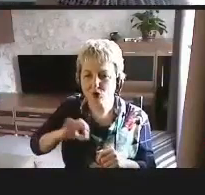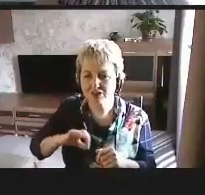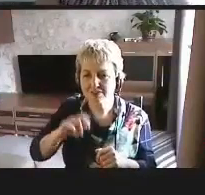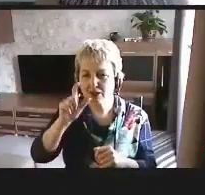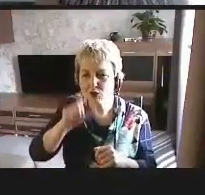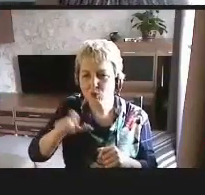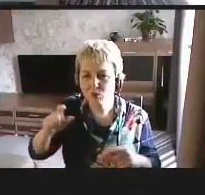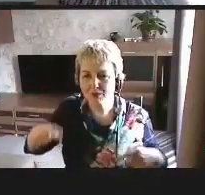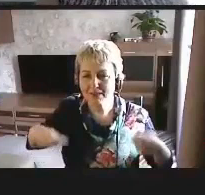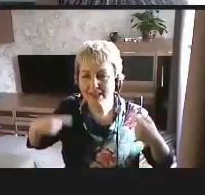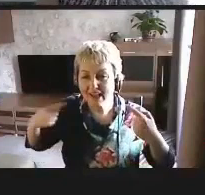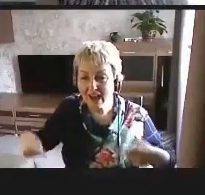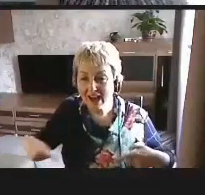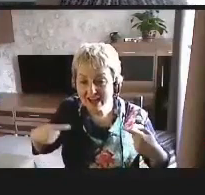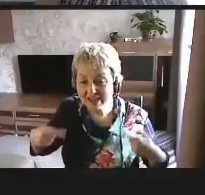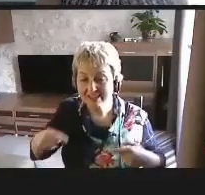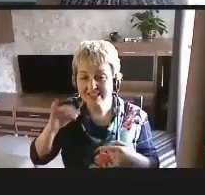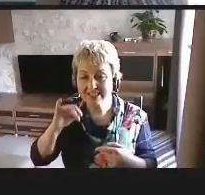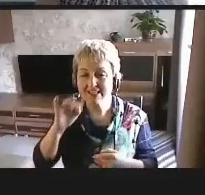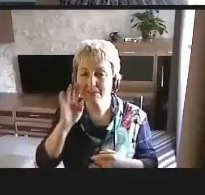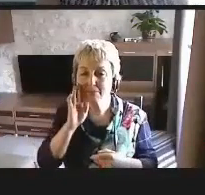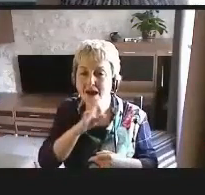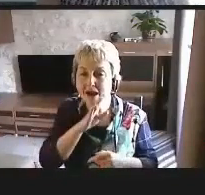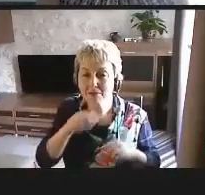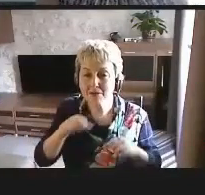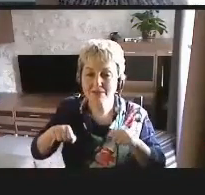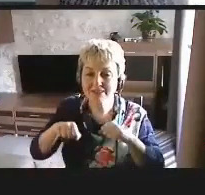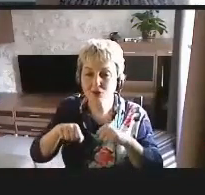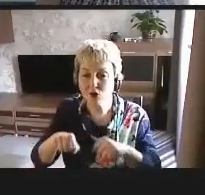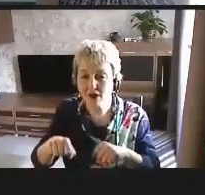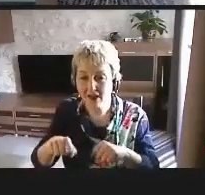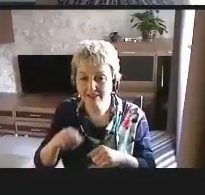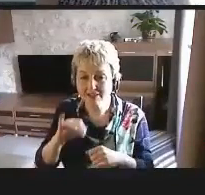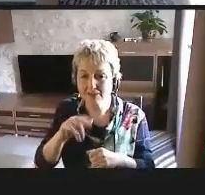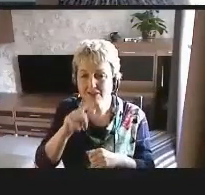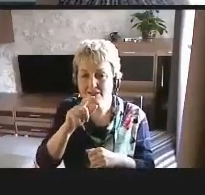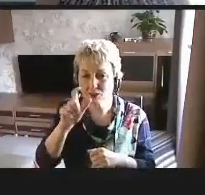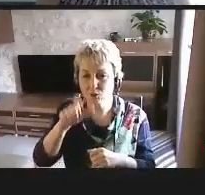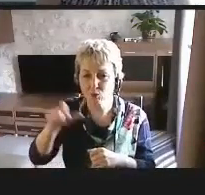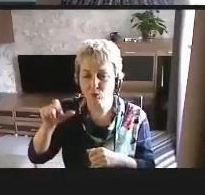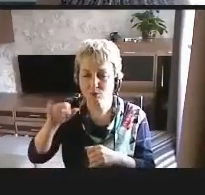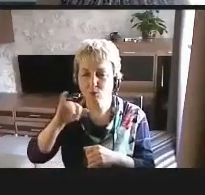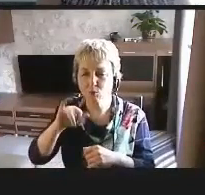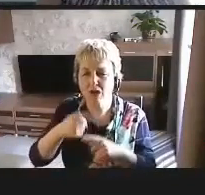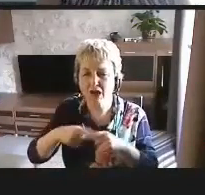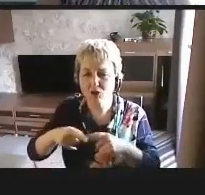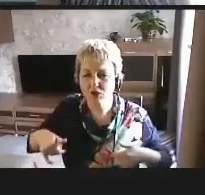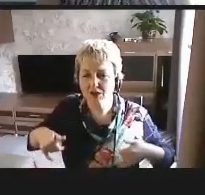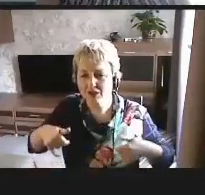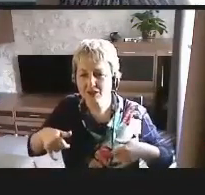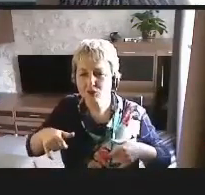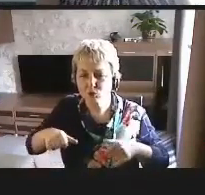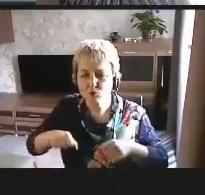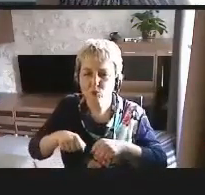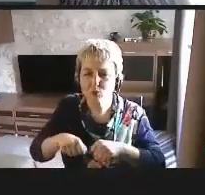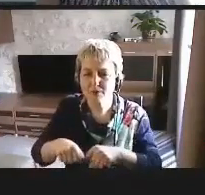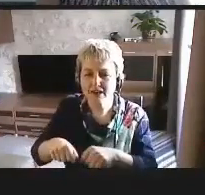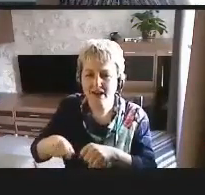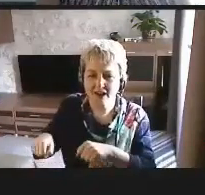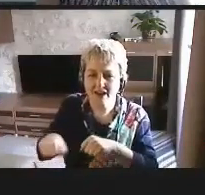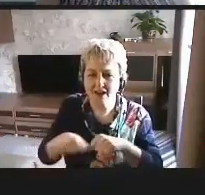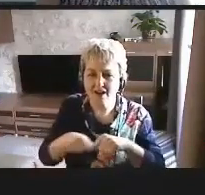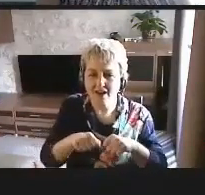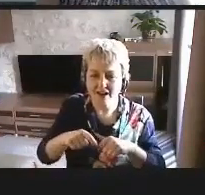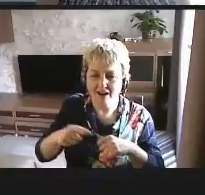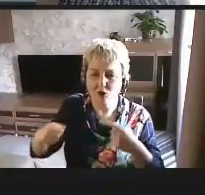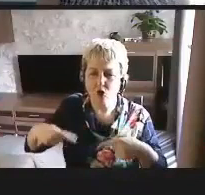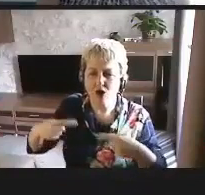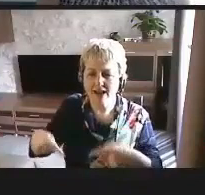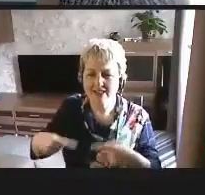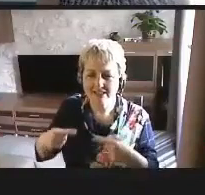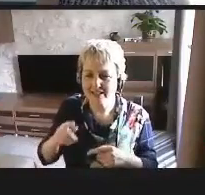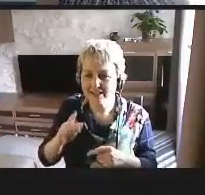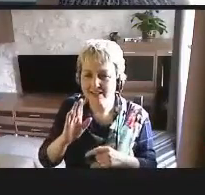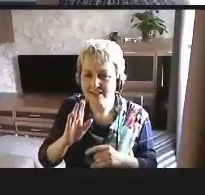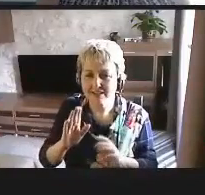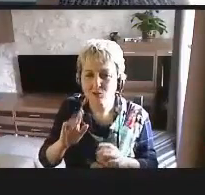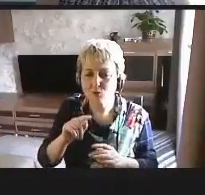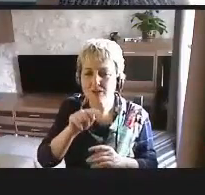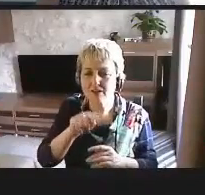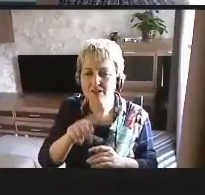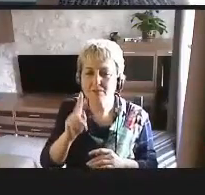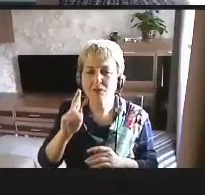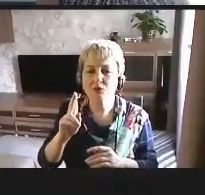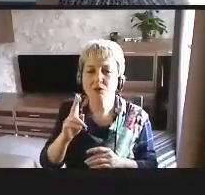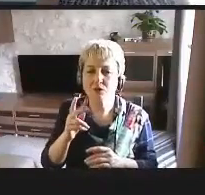коляске, и мамам с колясками, и людям, у которых сумка-коляска, не только тем, кто может